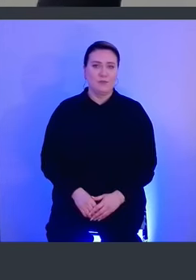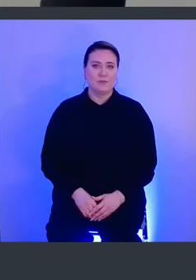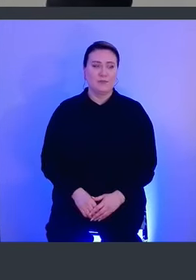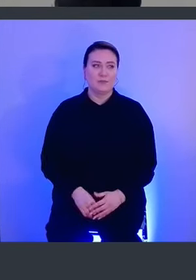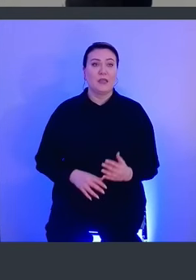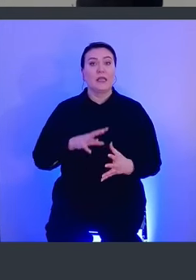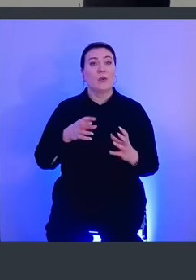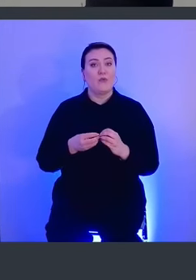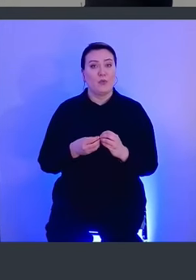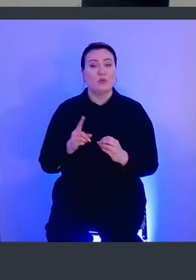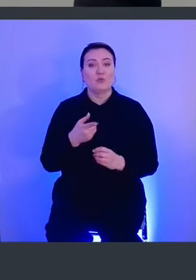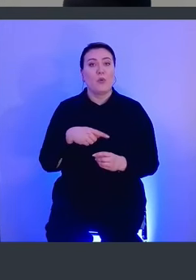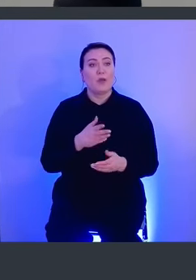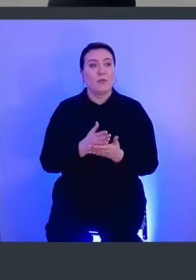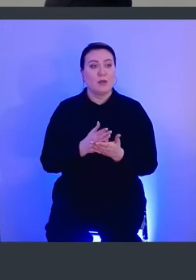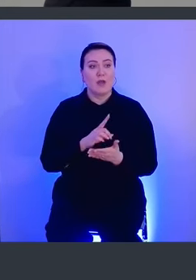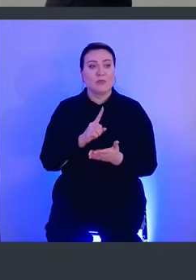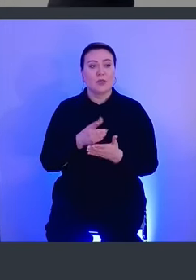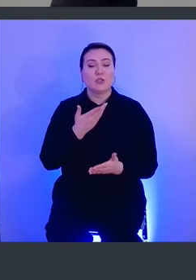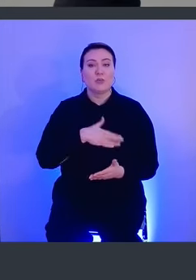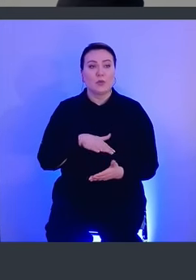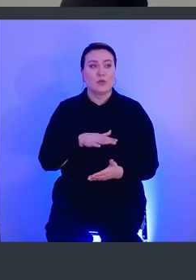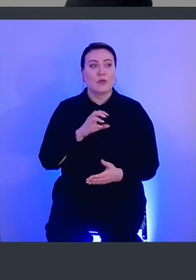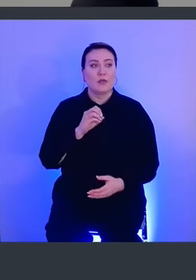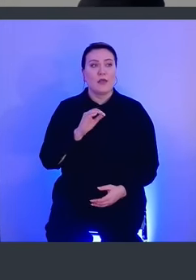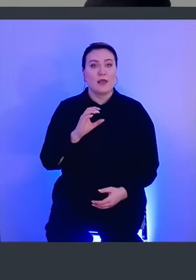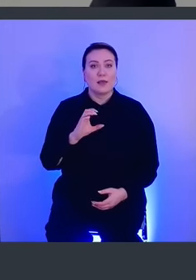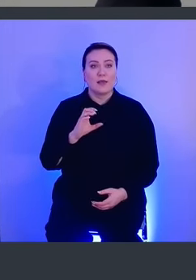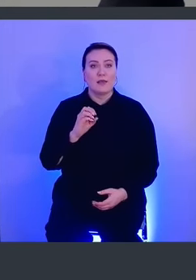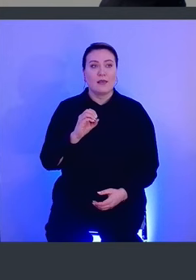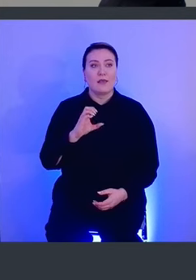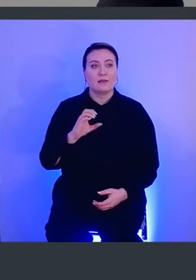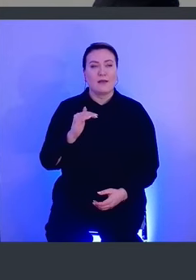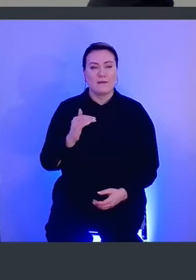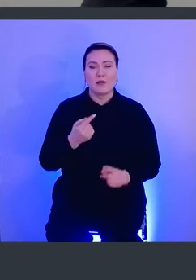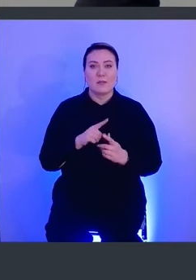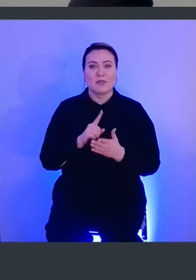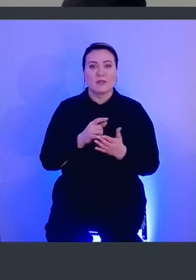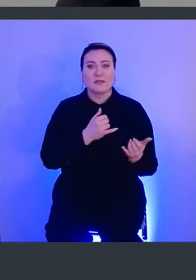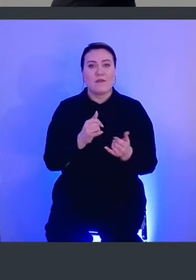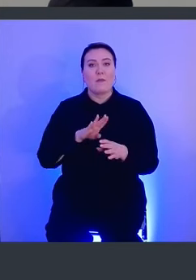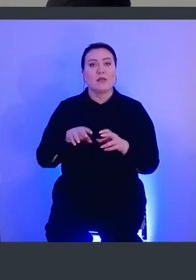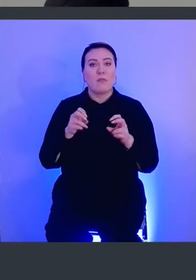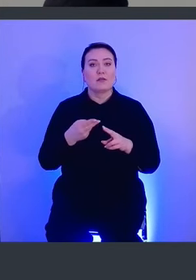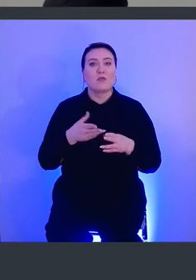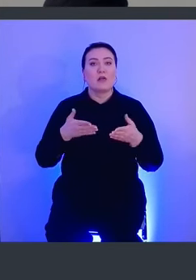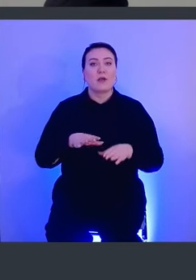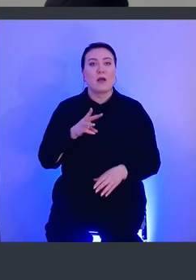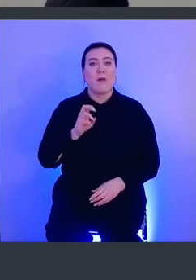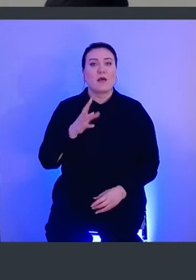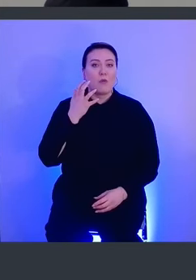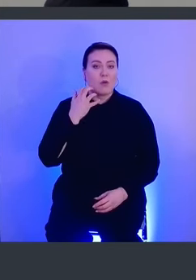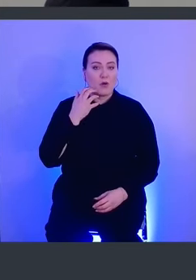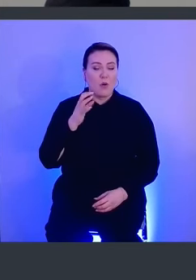Итого, что мы имеем? Обязательно используйте ESF. Это единственное средство по безопасности, которое осталось в macOS,